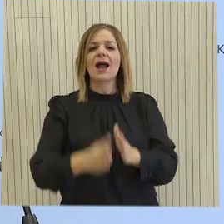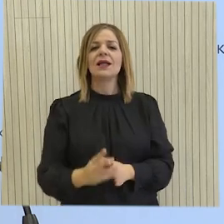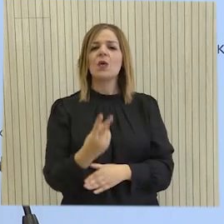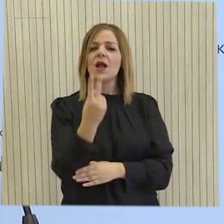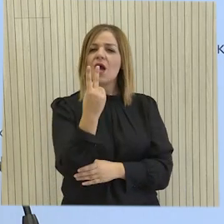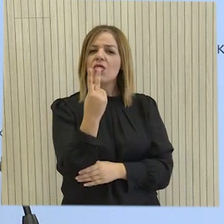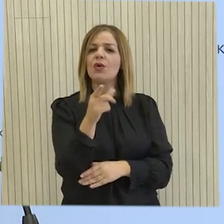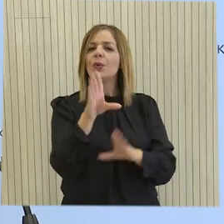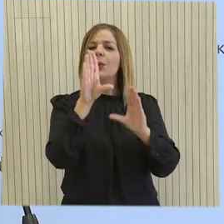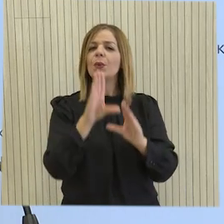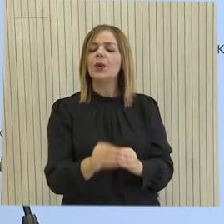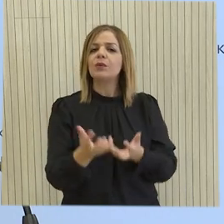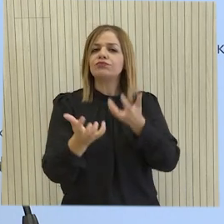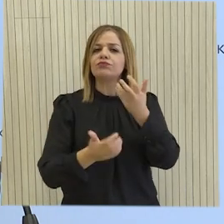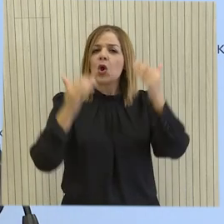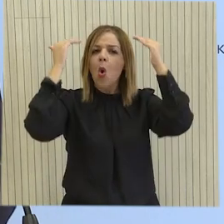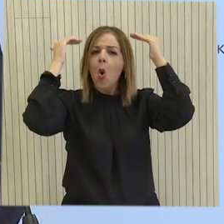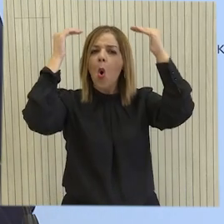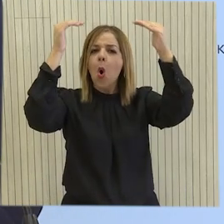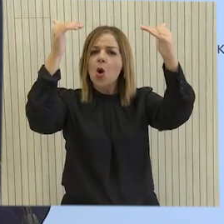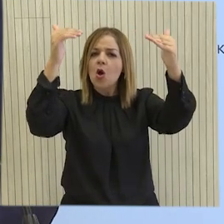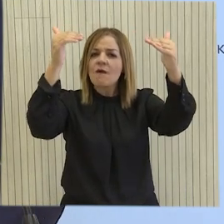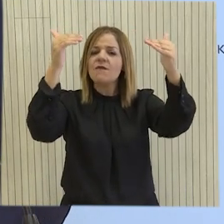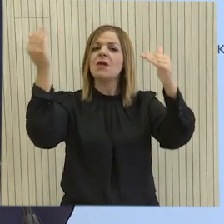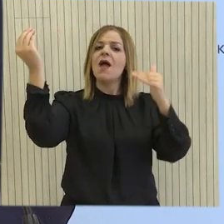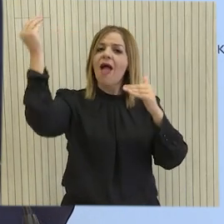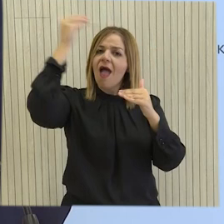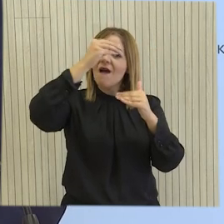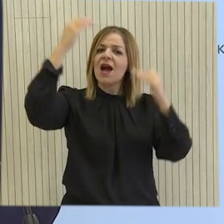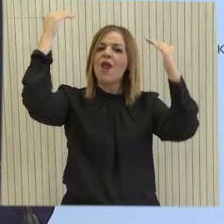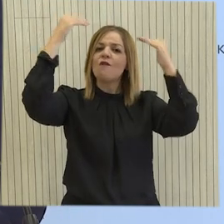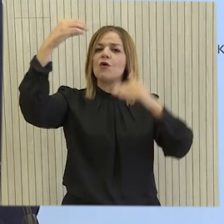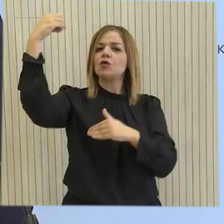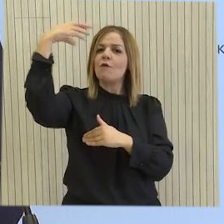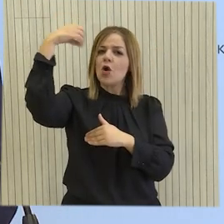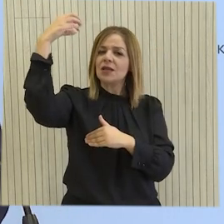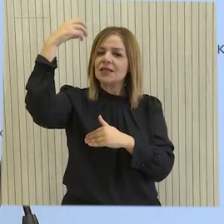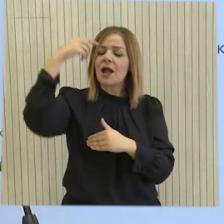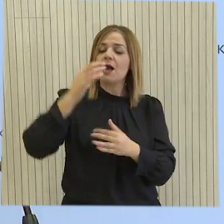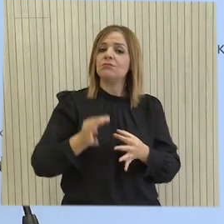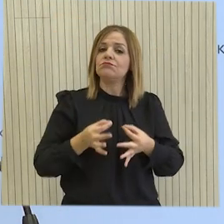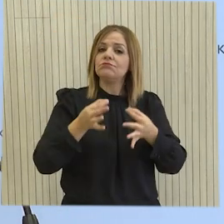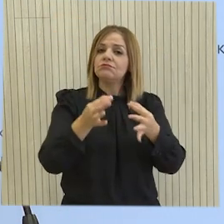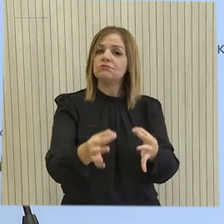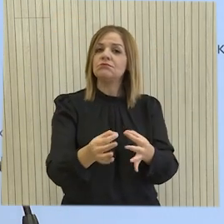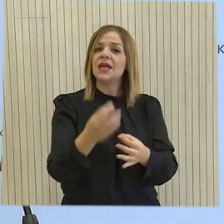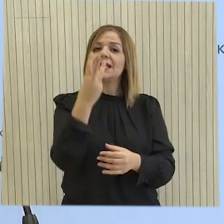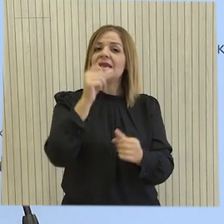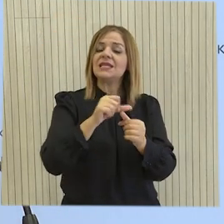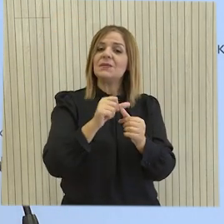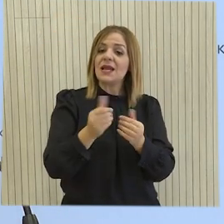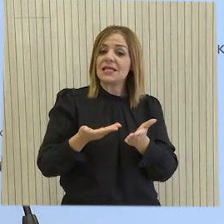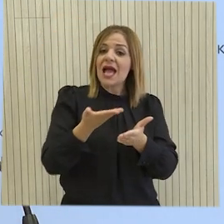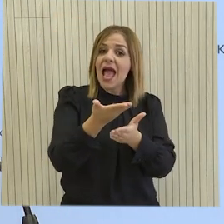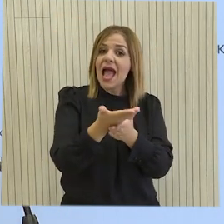του σχεδίου χορηγιών που αφορούν θερμομόνωση οροφής σε συνδυασμό με εγκατάσταση φωτοβολταϊκών συστημάτων παράταση υποβολής αιτήσεων μέχρι τρεις